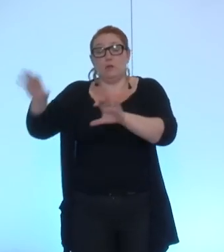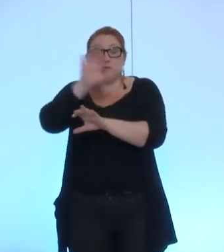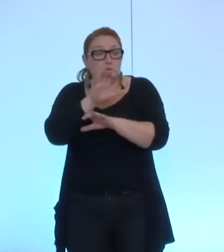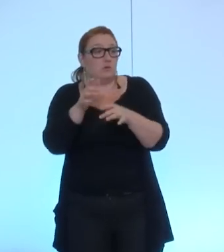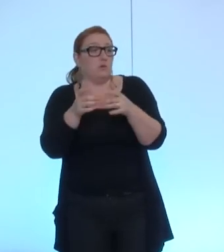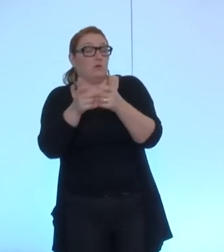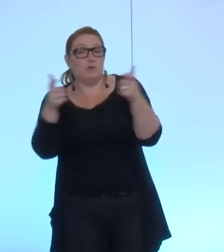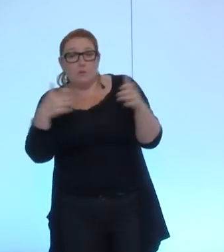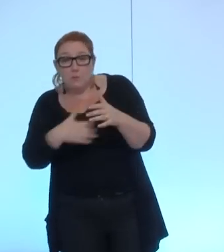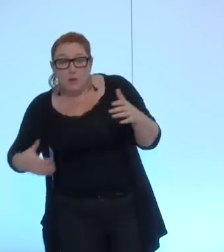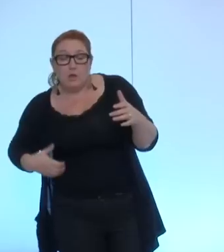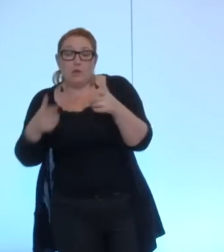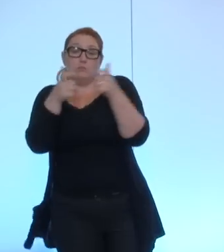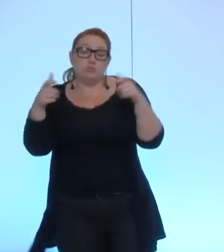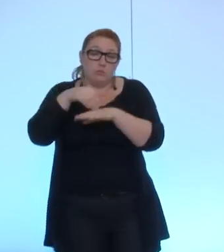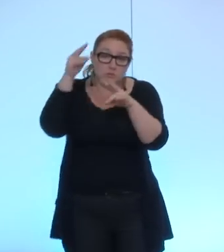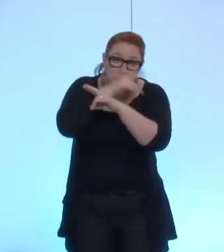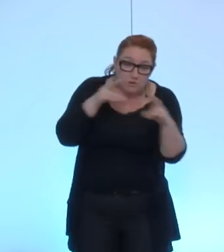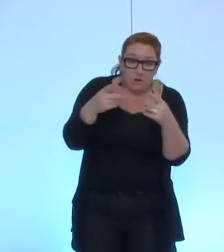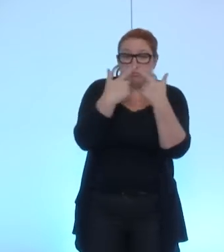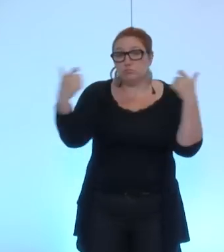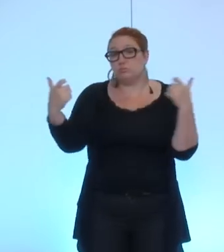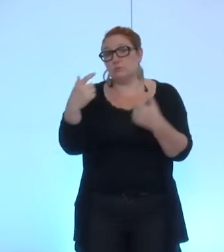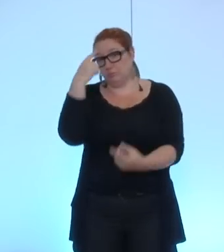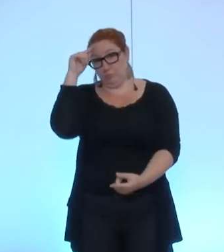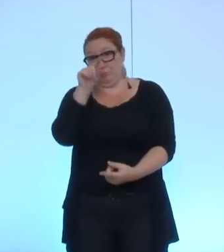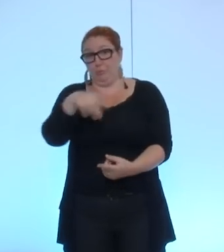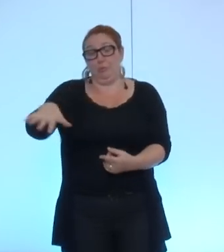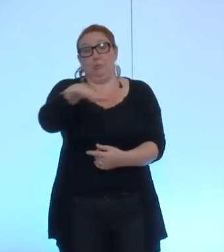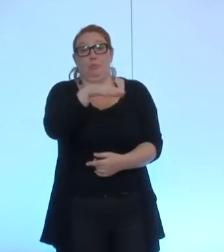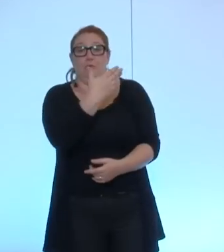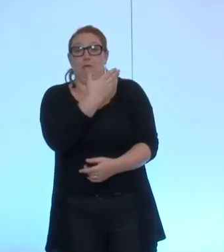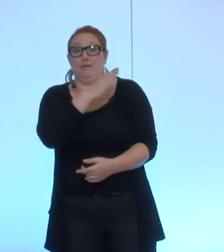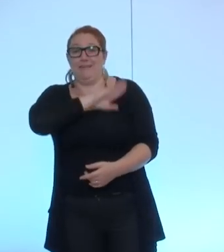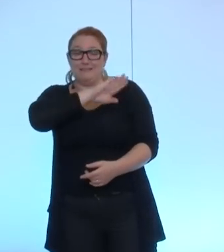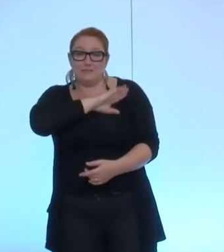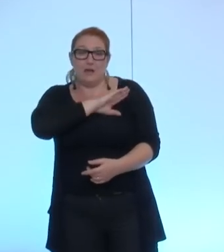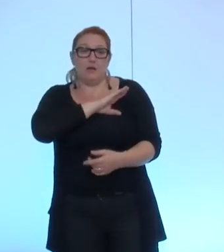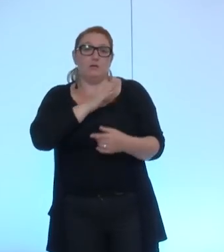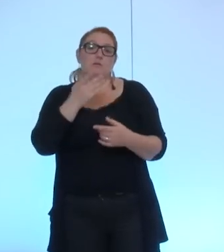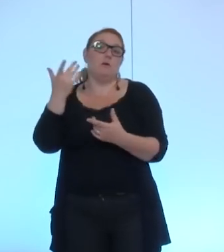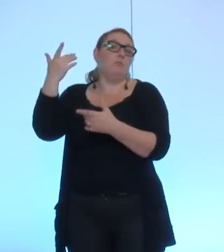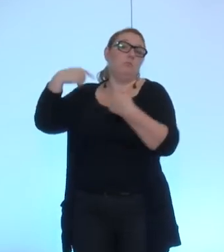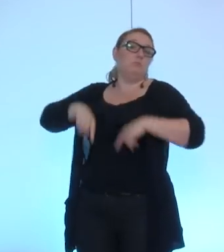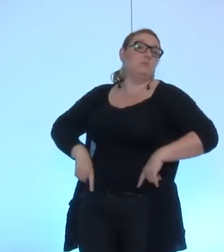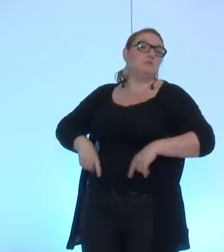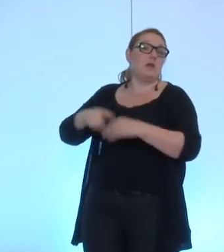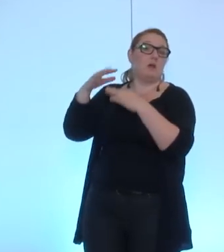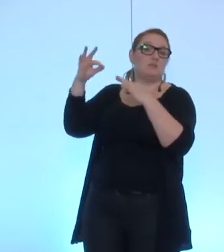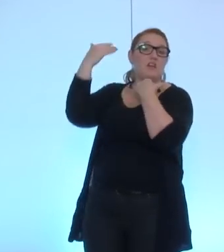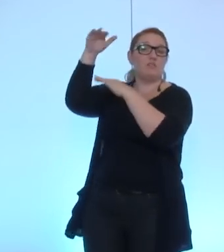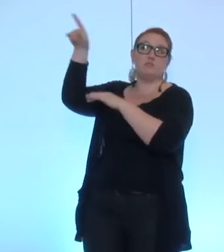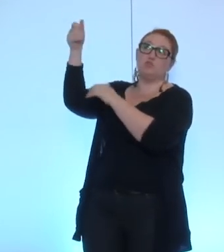civiles de Gaza, à l'initiative du ministère notamment des Affaires étrangères. A l'ordre du jour, pour